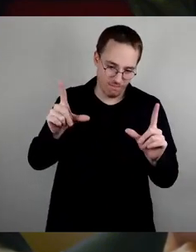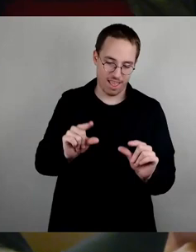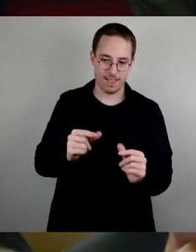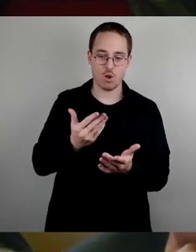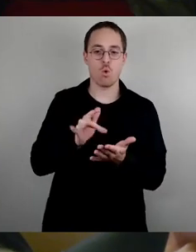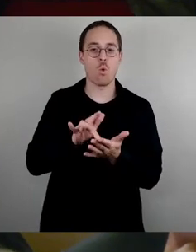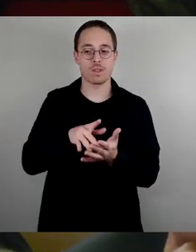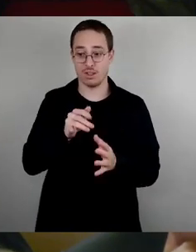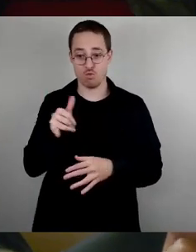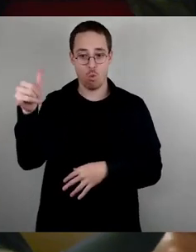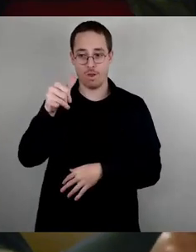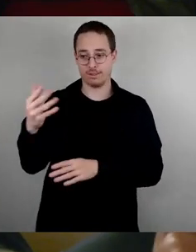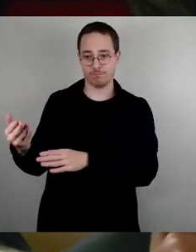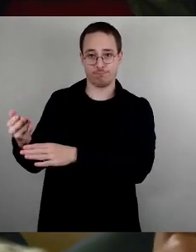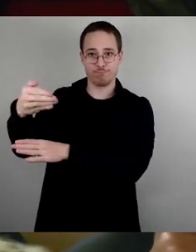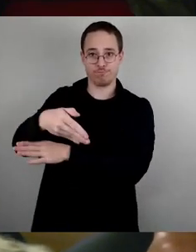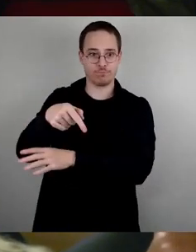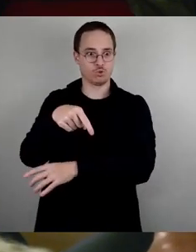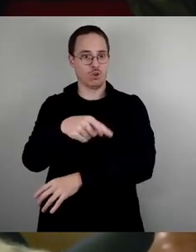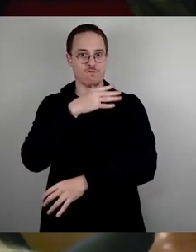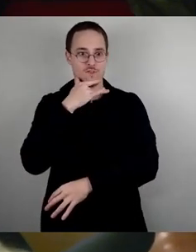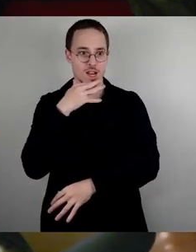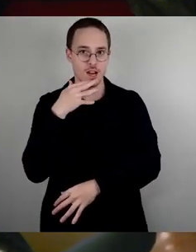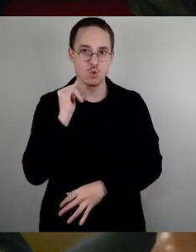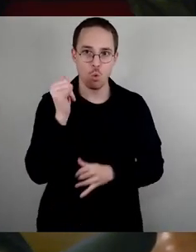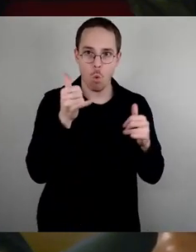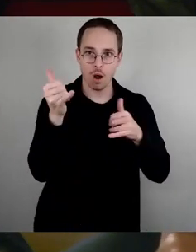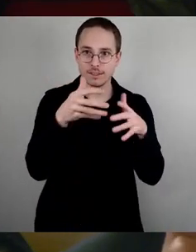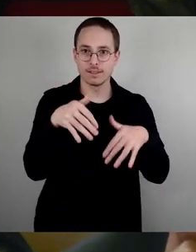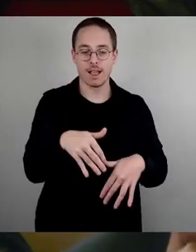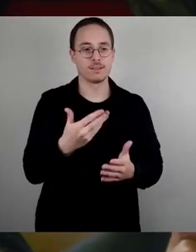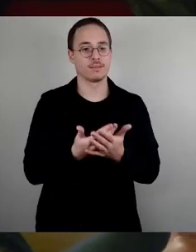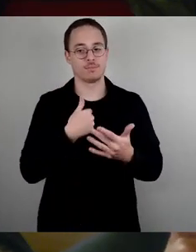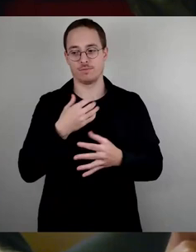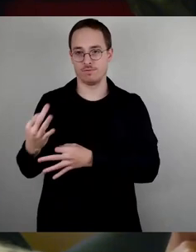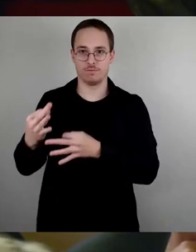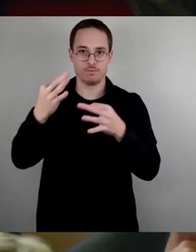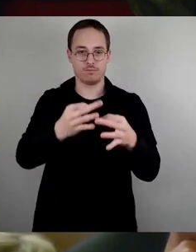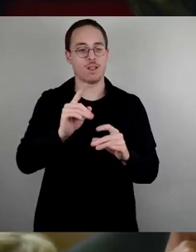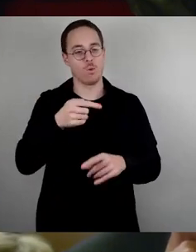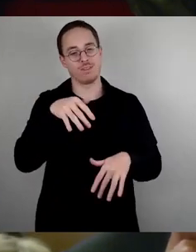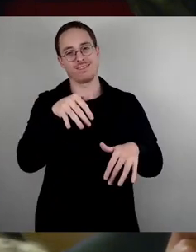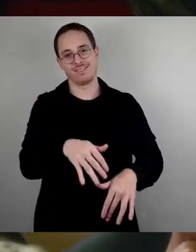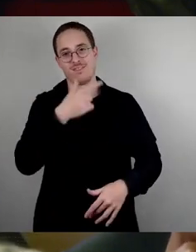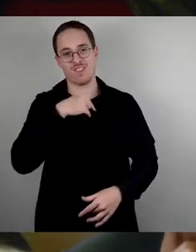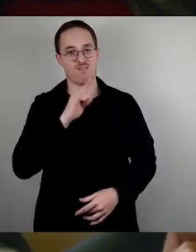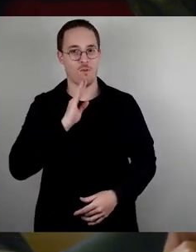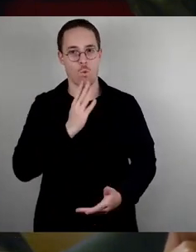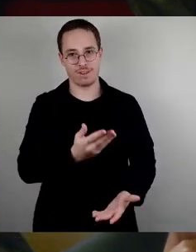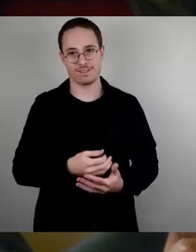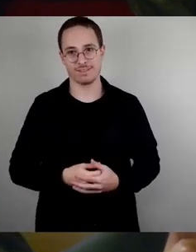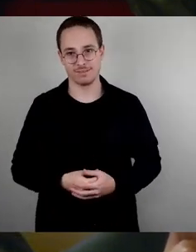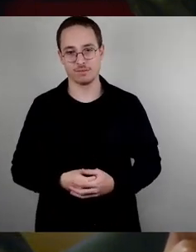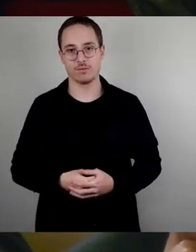Dass diese Maßnahmen nicht wirksam sind, können Sie an dem von Ihnen genannten Beispiel in Berlin